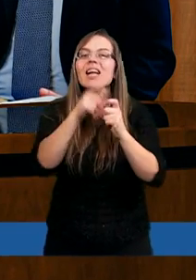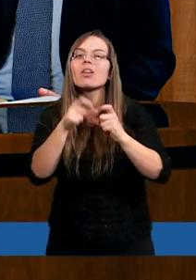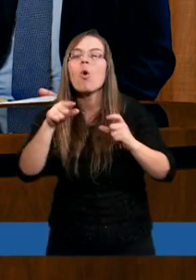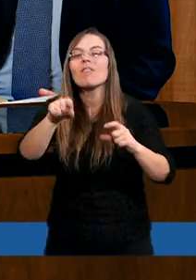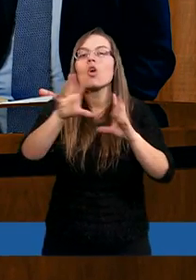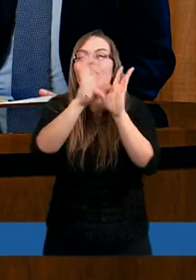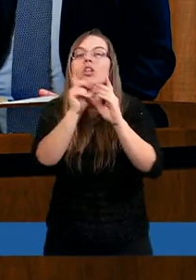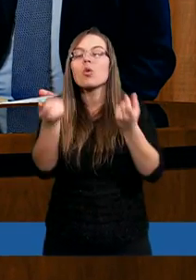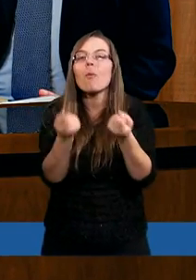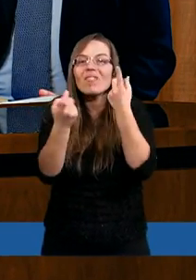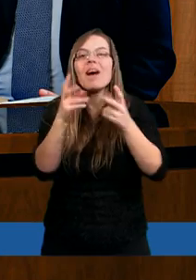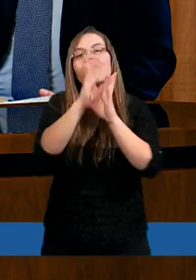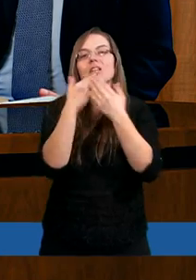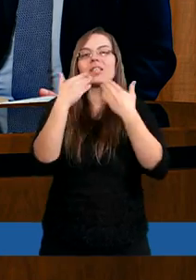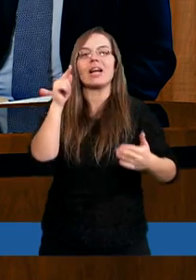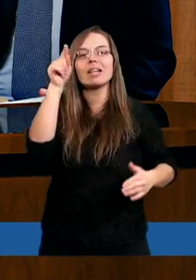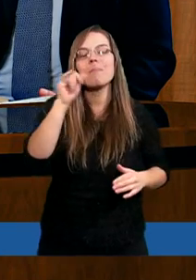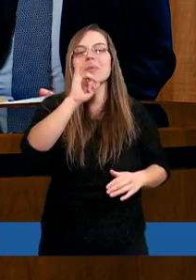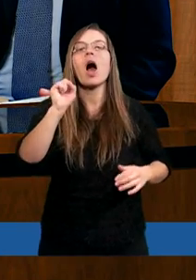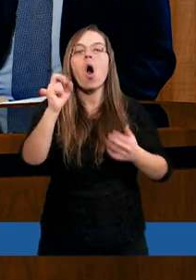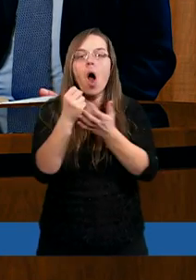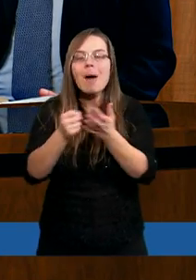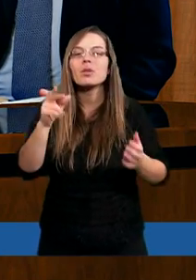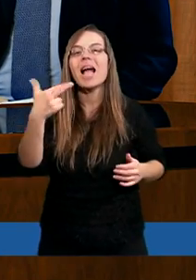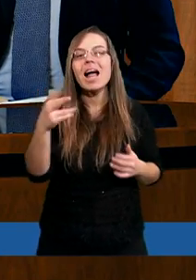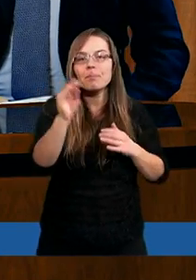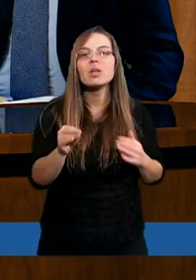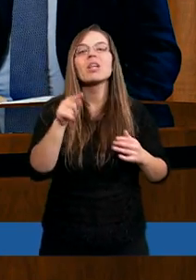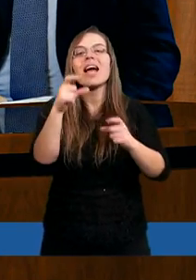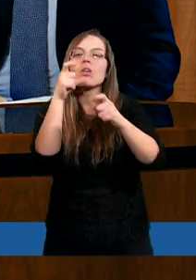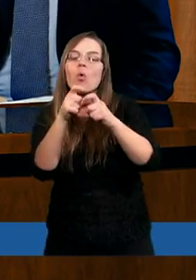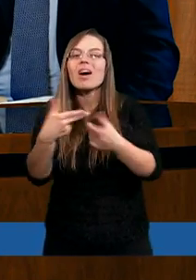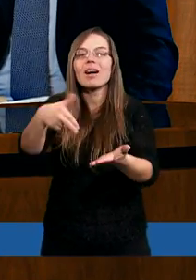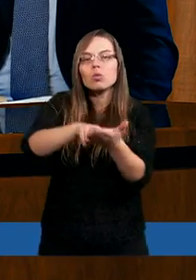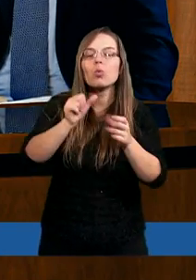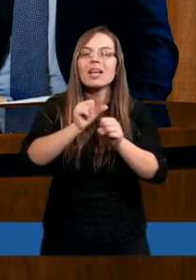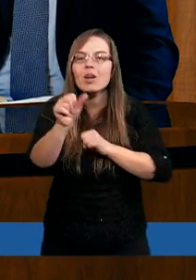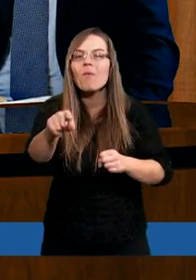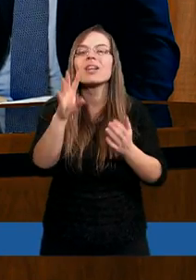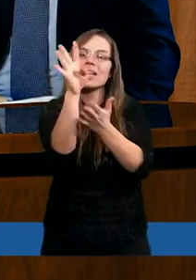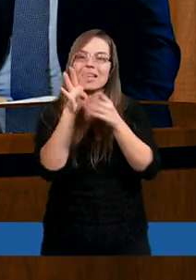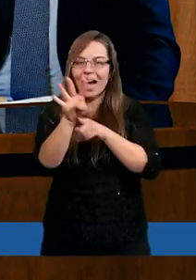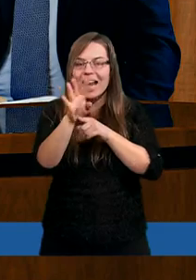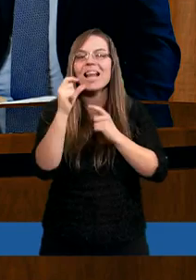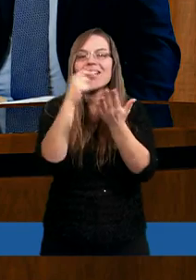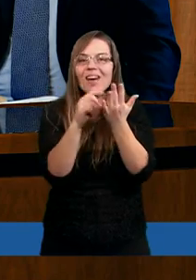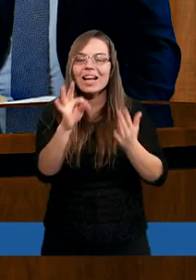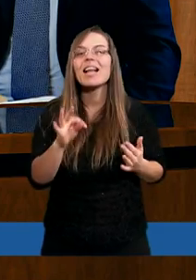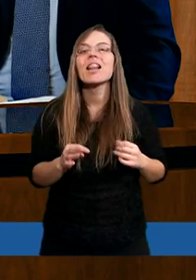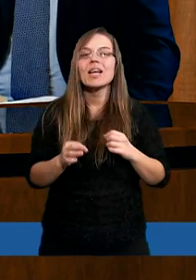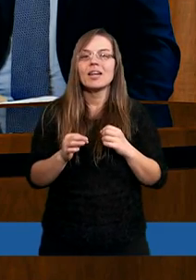słowo, o którym we wcześniejszych wersetach pisze apostoł Jan. Ale to słowo, które... Przeczytajmy jeszcze, proszę, werset czternasty.